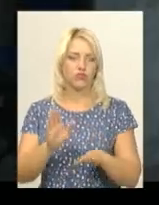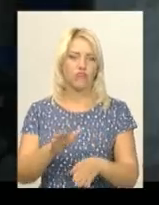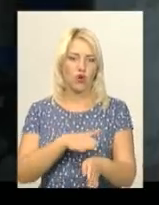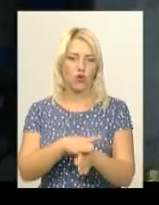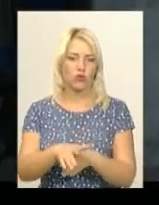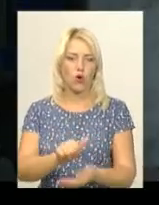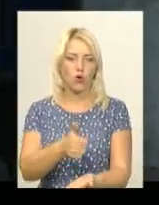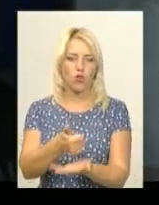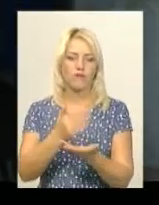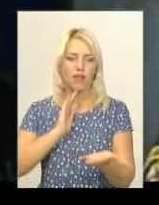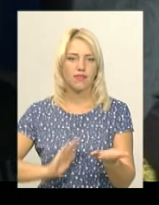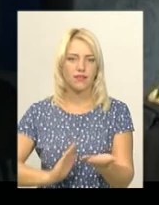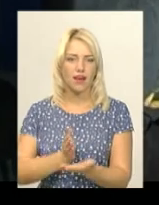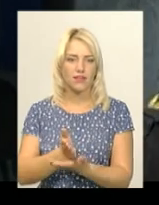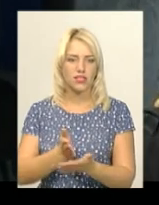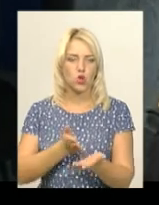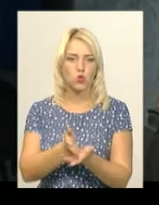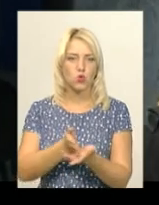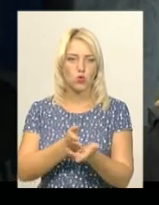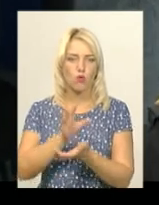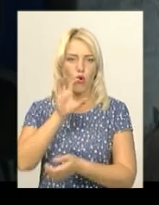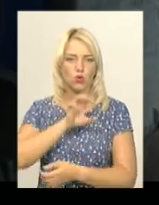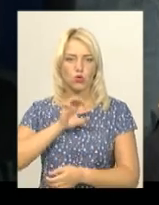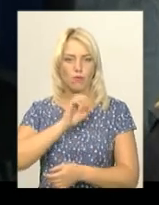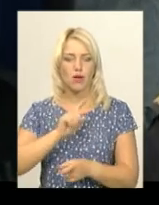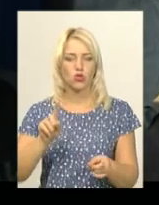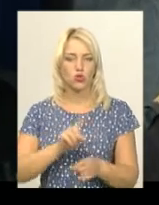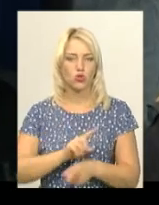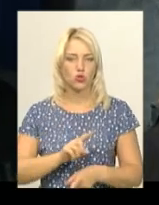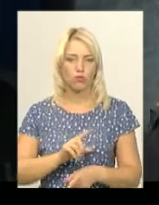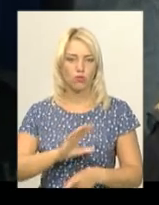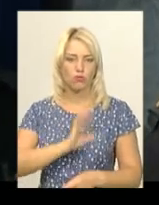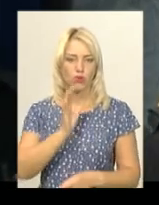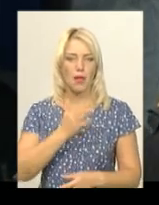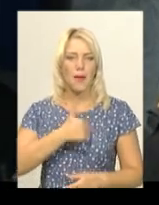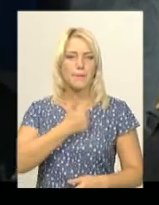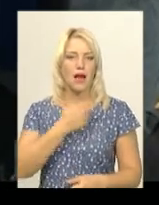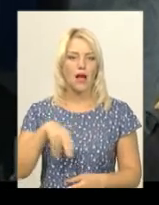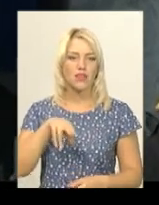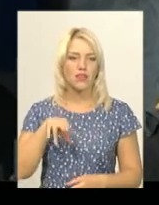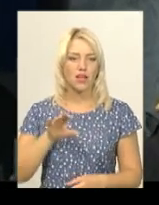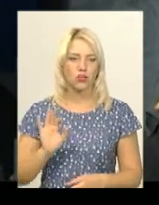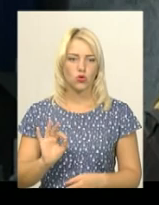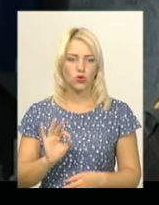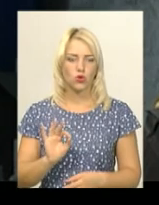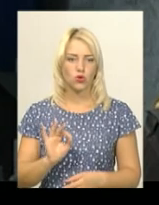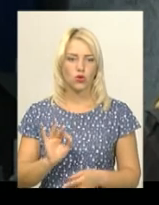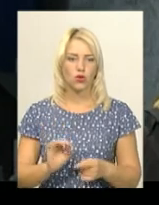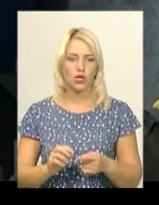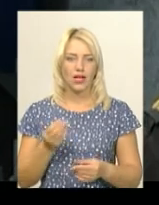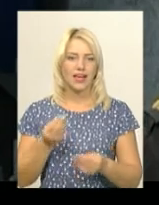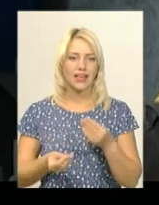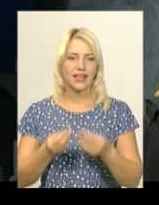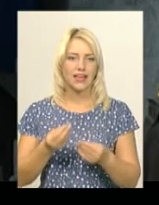Головна якість службової собаки потрібна, щоб було прагнення до гри з хавзяєм апортувальним предметом. Це